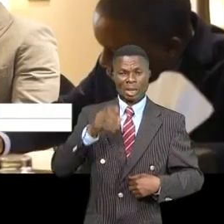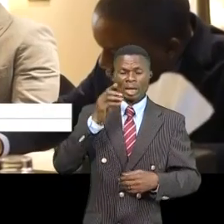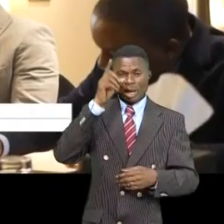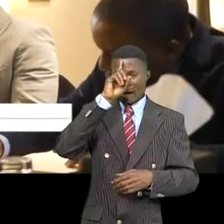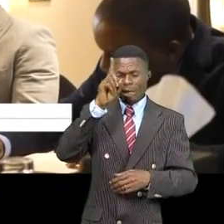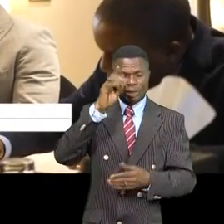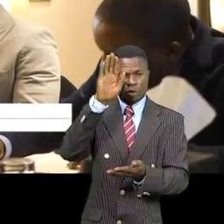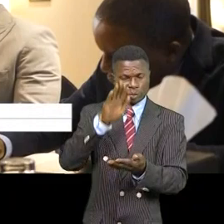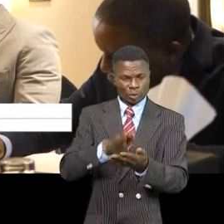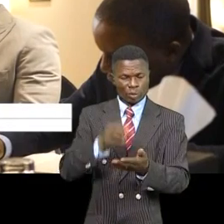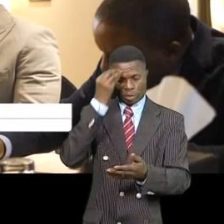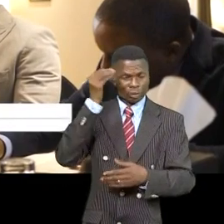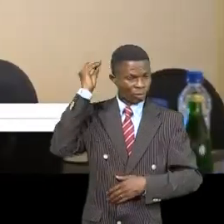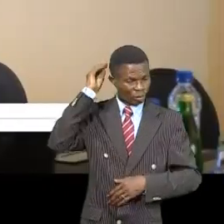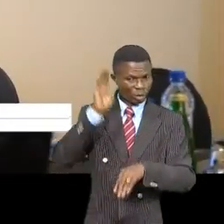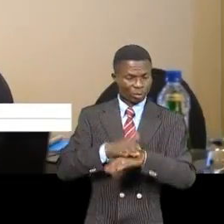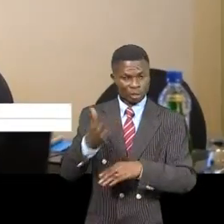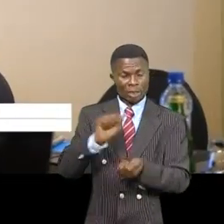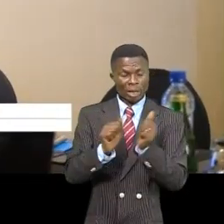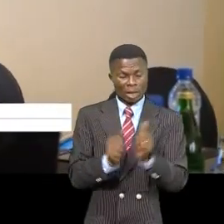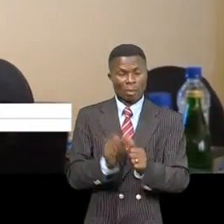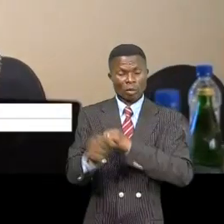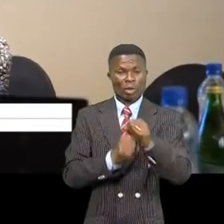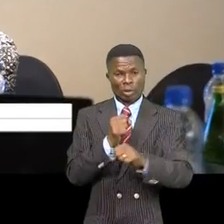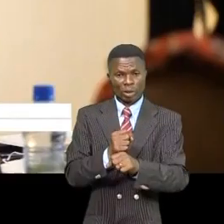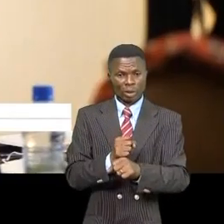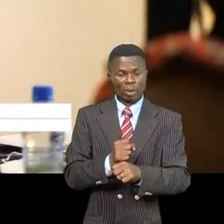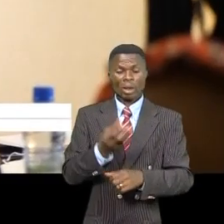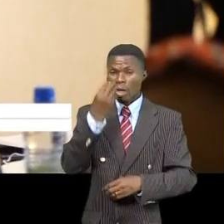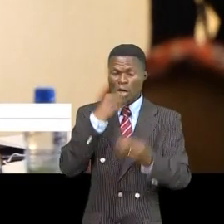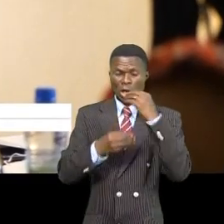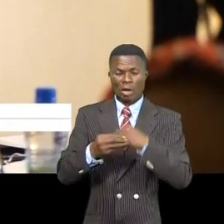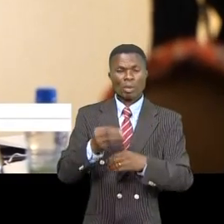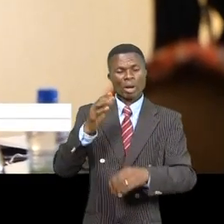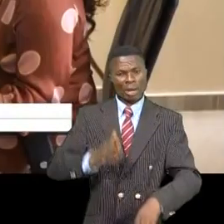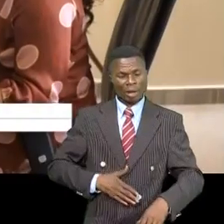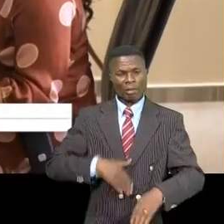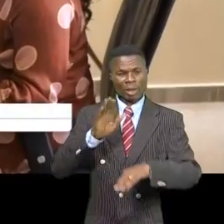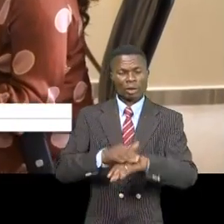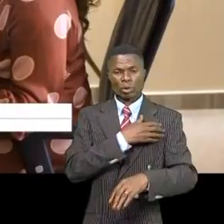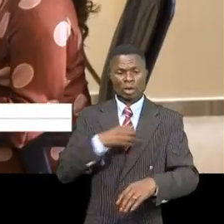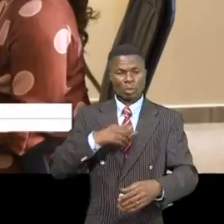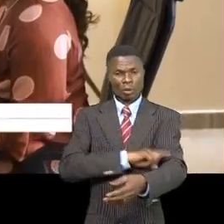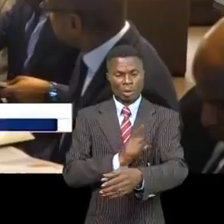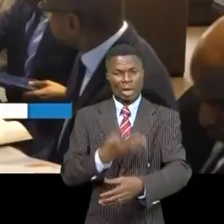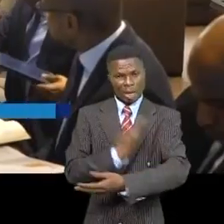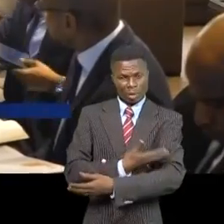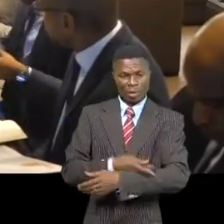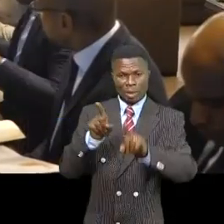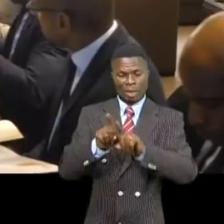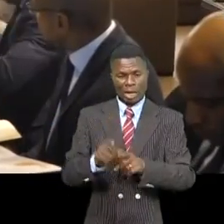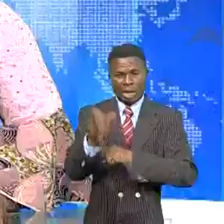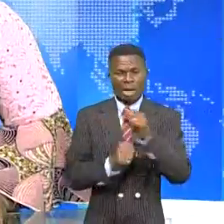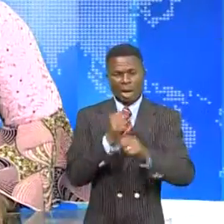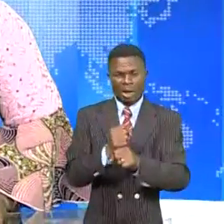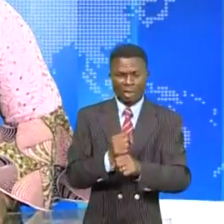5 ans. Une situation irréversible pour cette tranche d'âge. La malnutrition chronique touche les femmes enceintes, nouveau-nés et enfants de moins